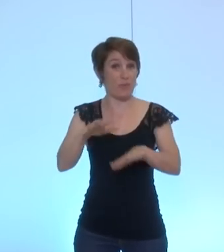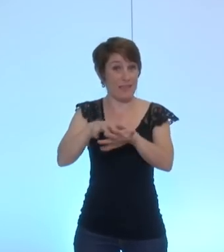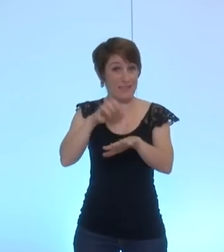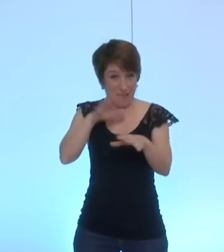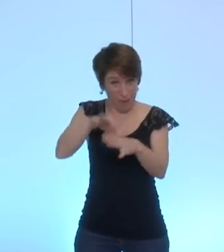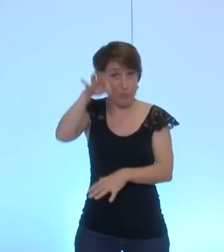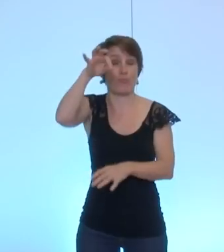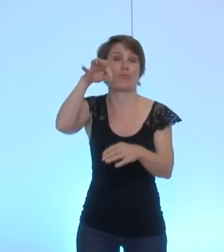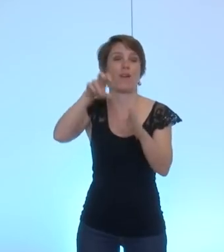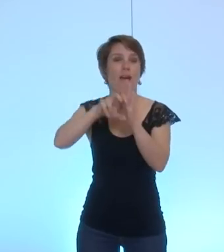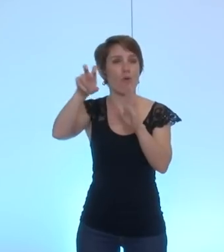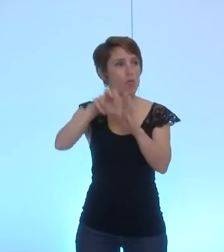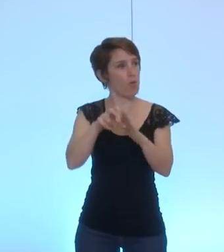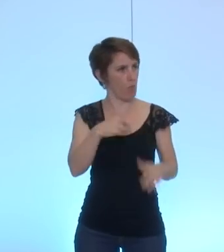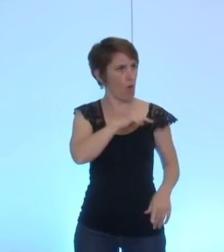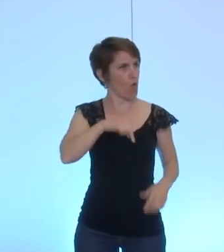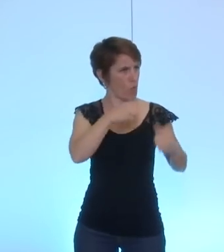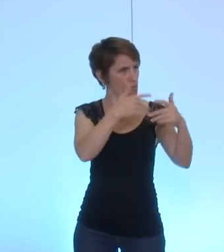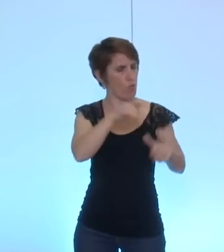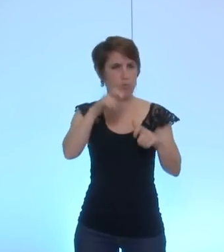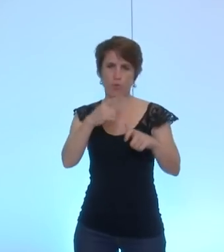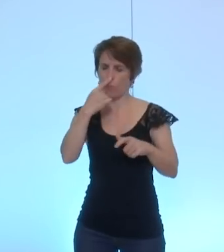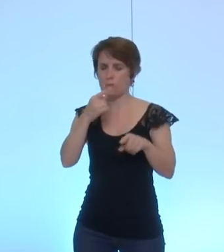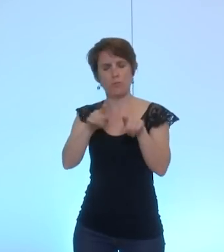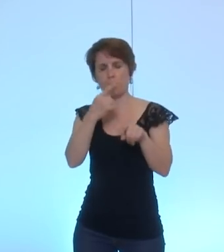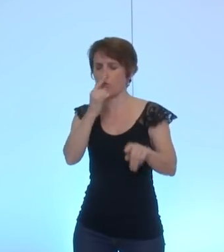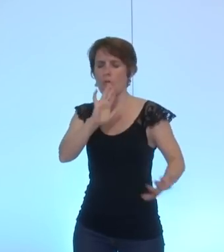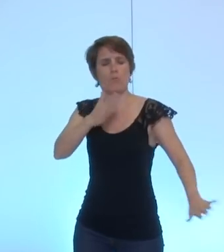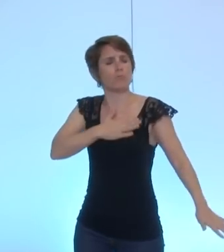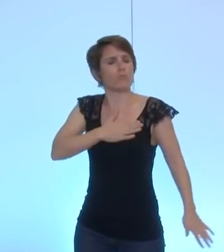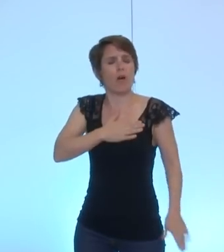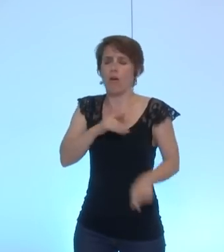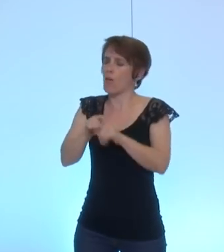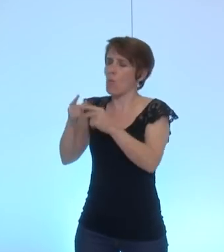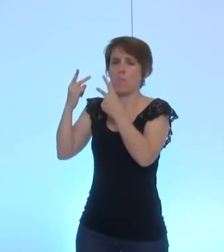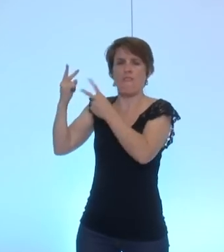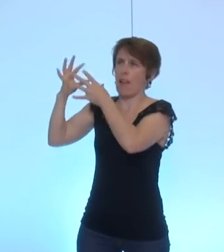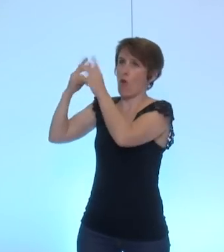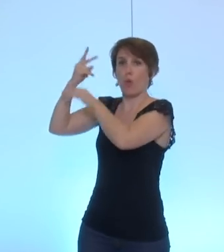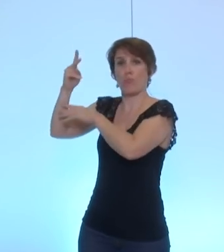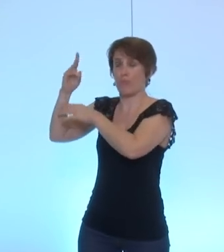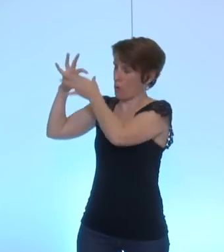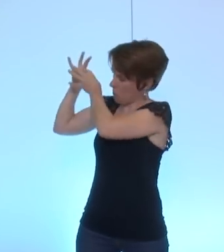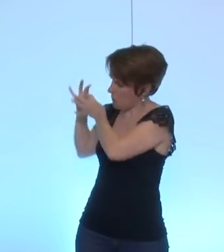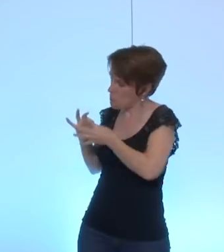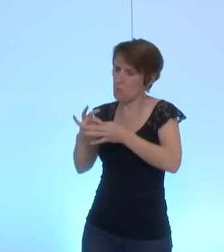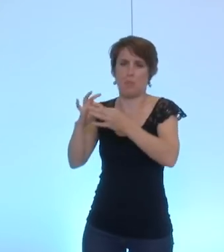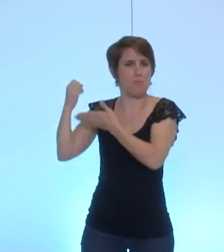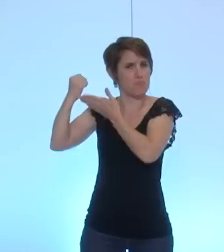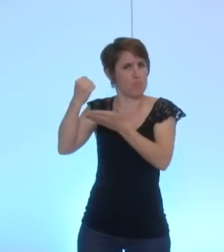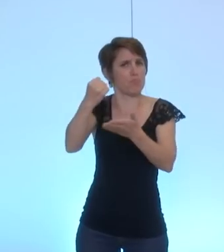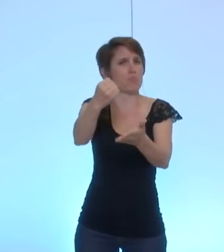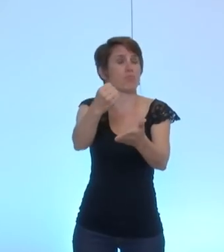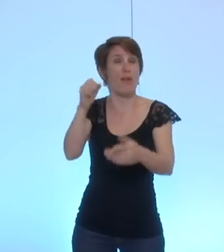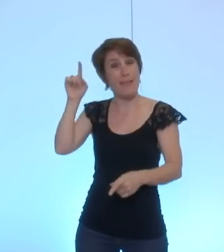nombreux à porter le combat sur cette question là qui a toujours fait en sorte de tout faire